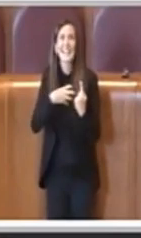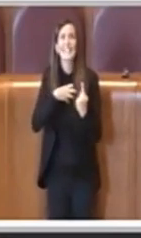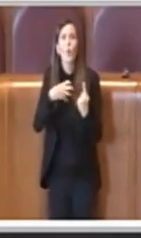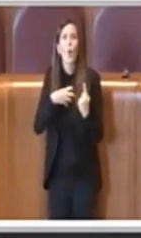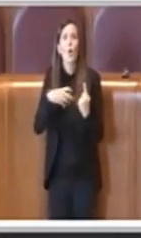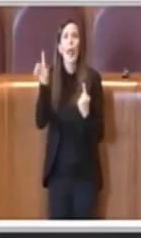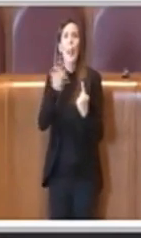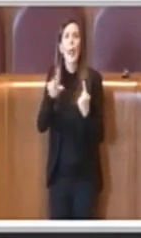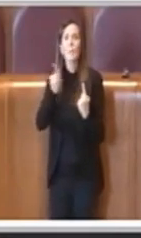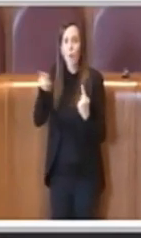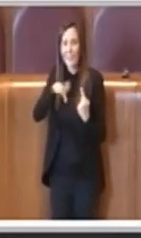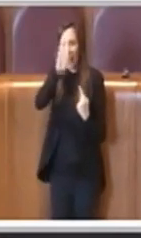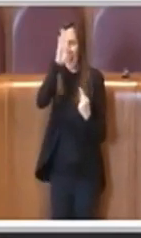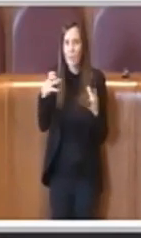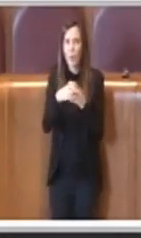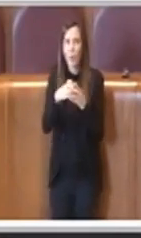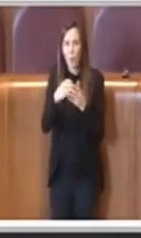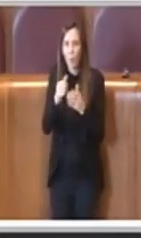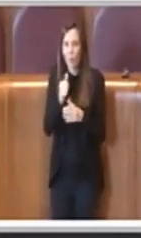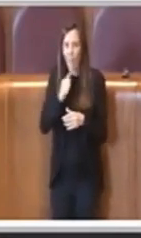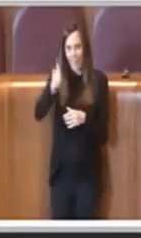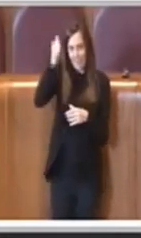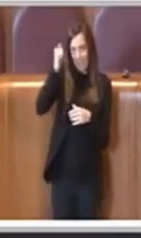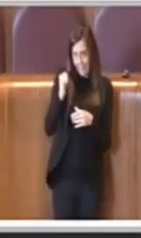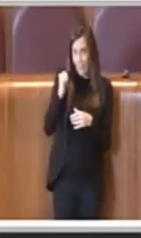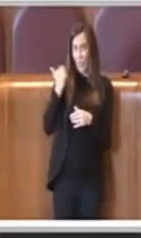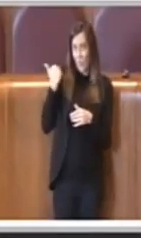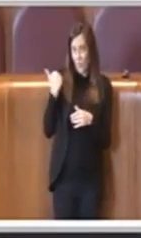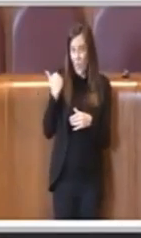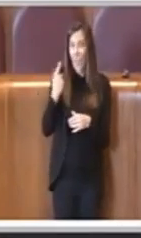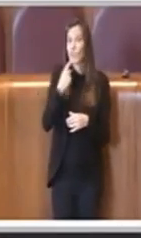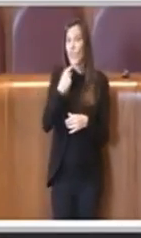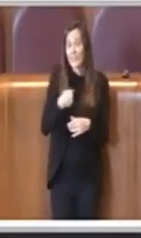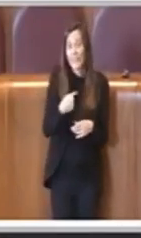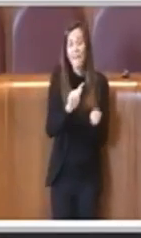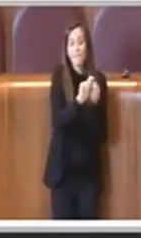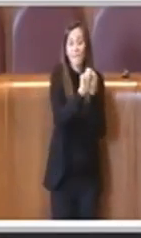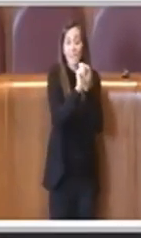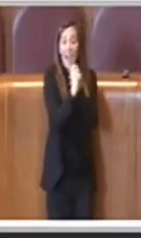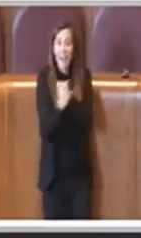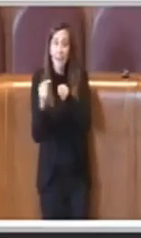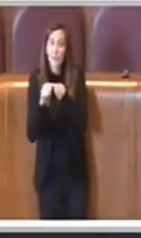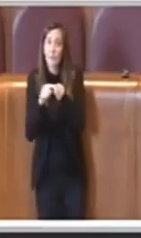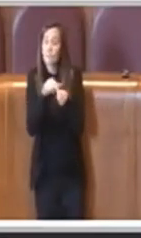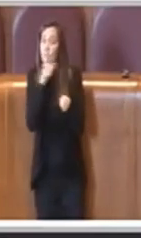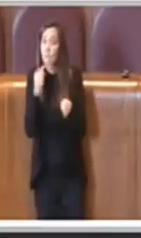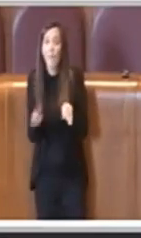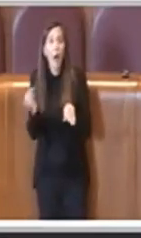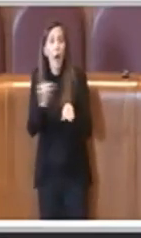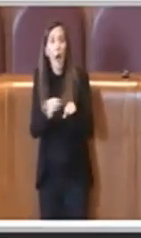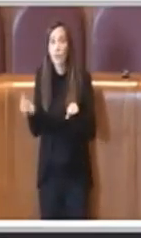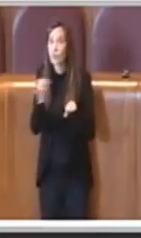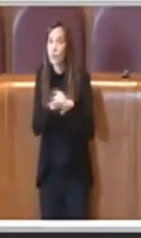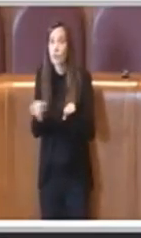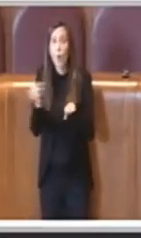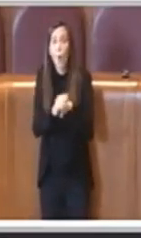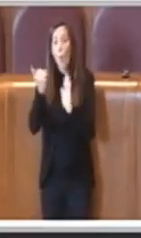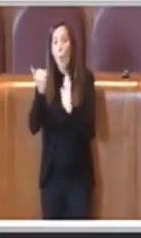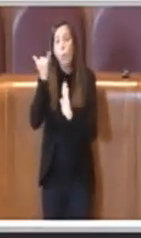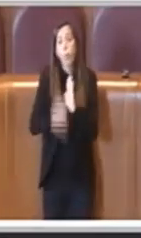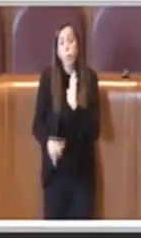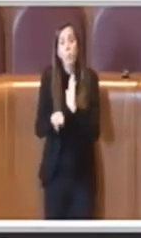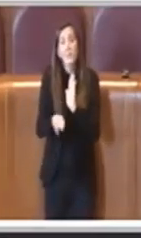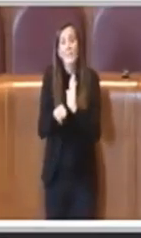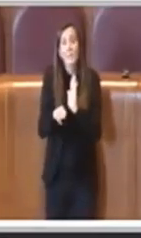nella scorsa capigruppo, al fatto che la stessa variazione doveva essere aggiornata con le ultime disposizioni